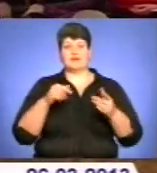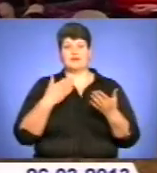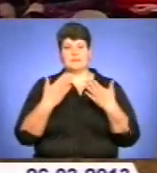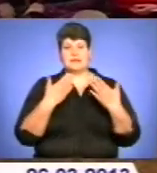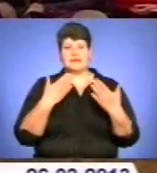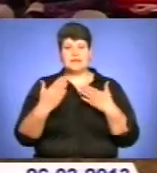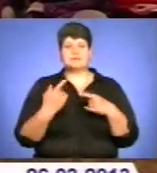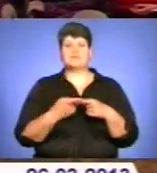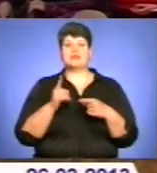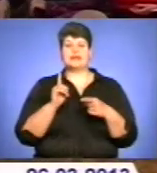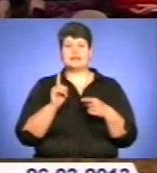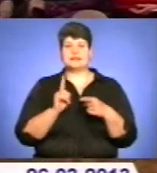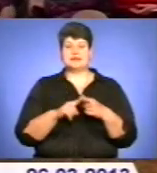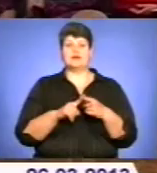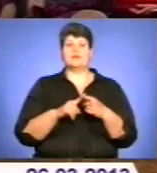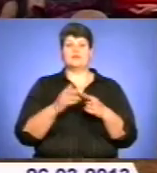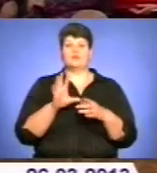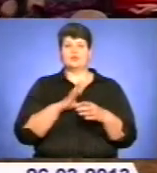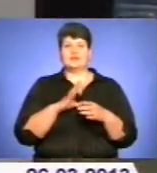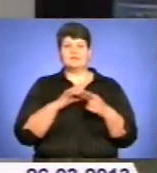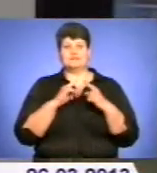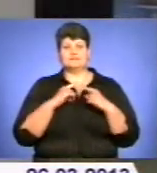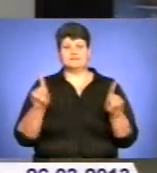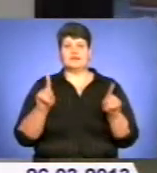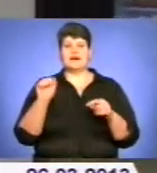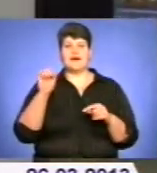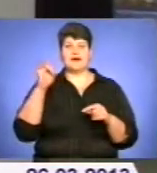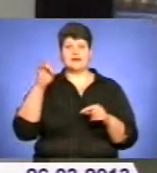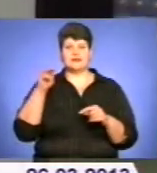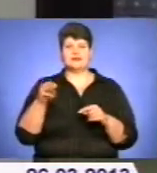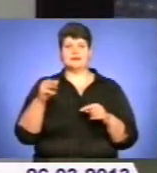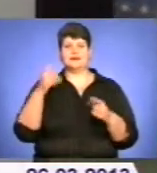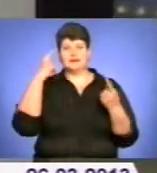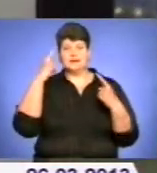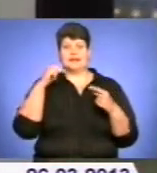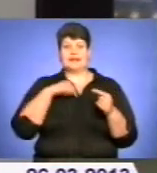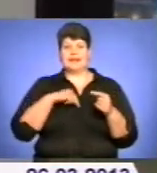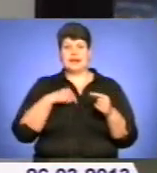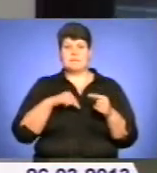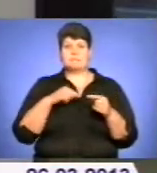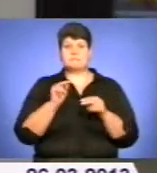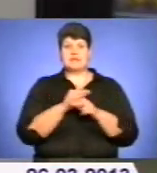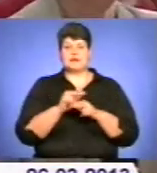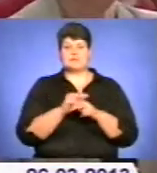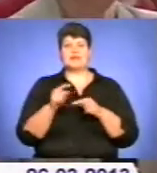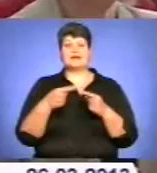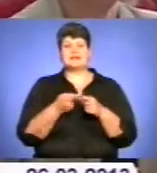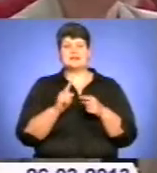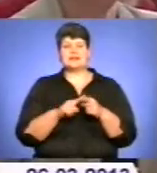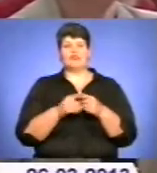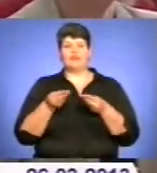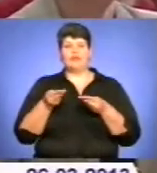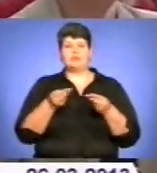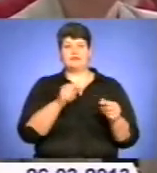альтернативних форм спілкування з учнями вирізняється арт-терапія. Це позитивний вплив на людину через різні види